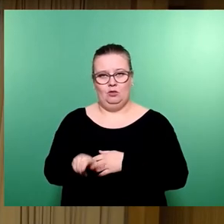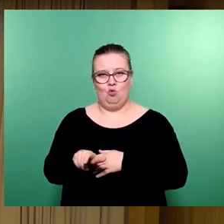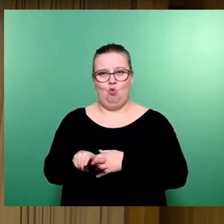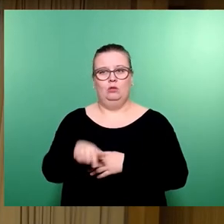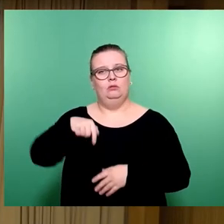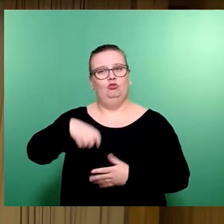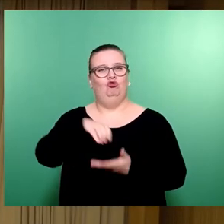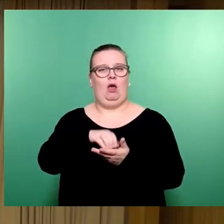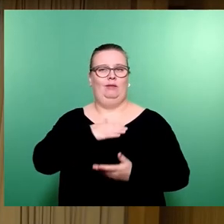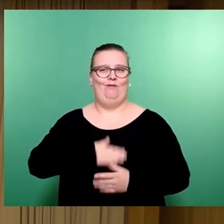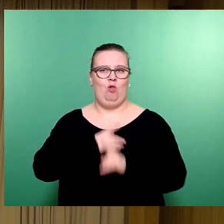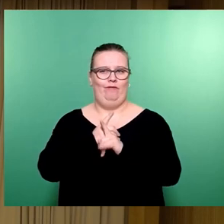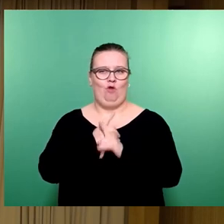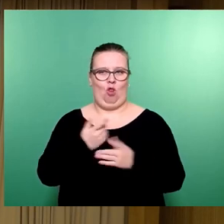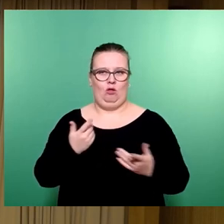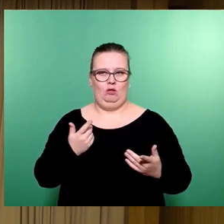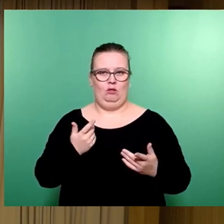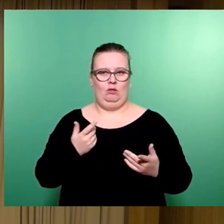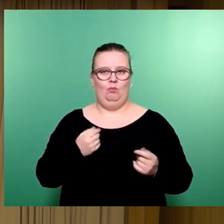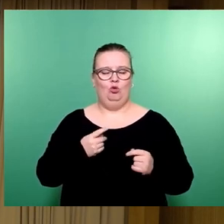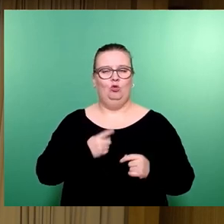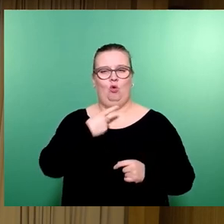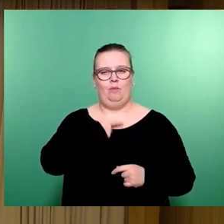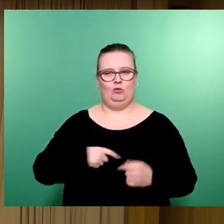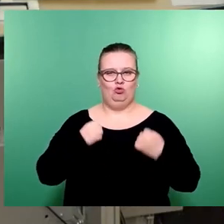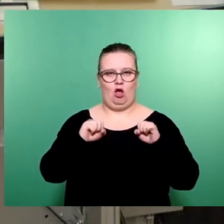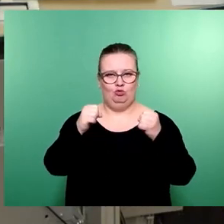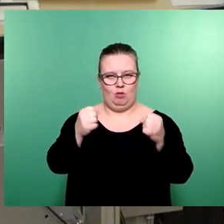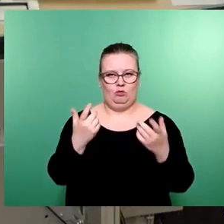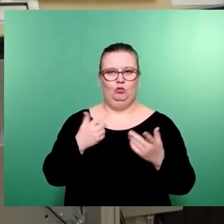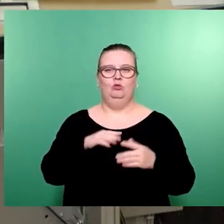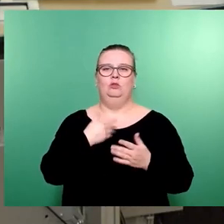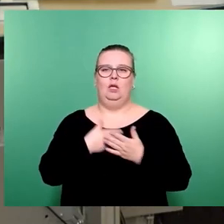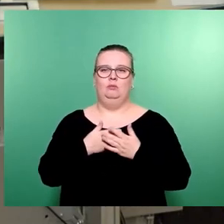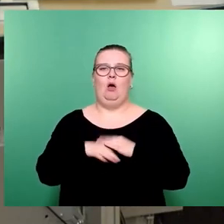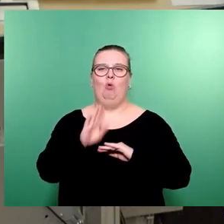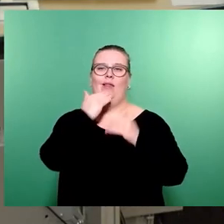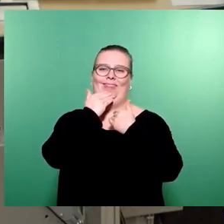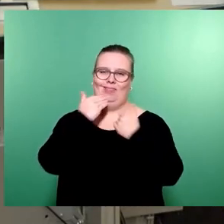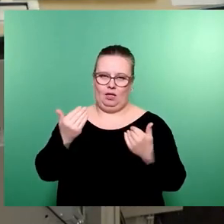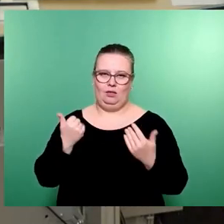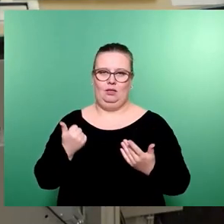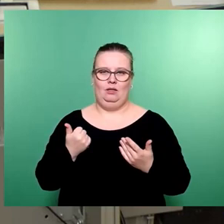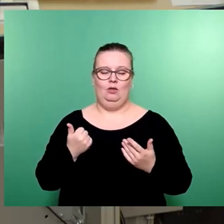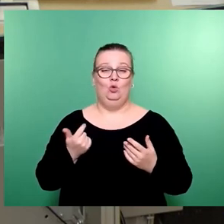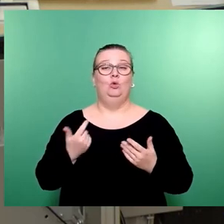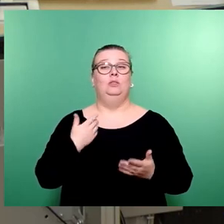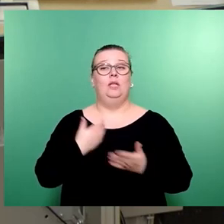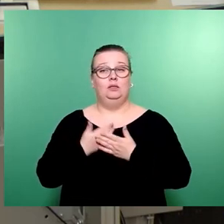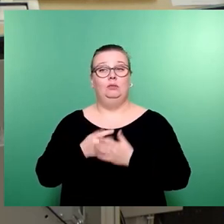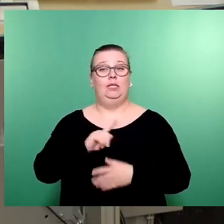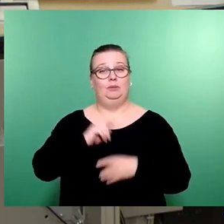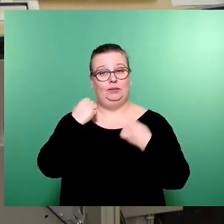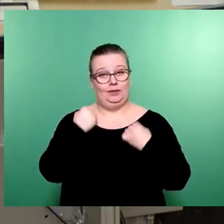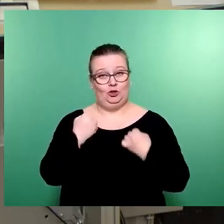dieser Stadt arbeiten. Und zwar mit hohem persönlichem Engagement und auch dafür sage ich Ihnen Dank. Und insofern bin ich sicher,